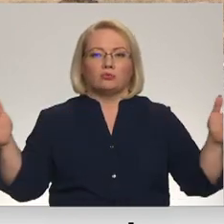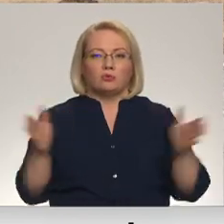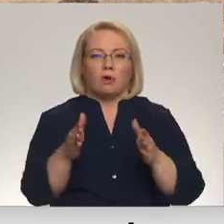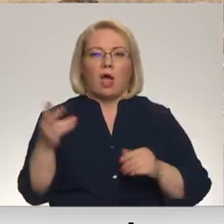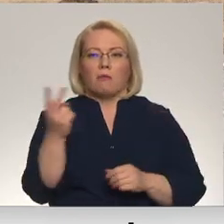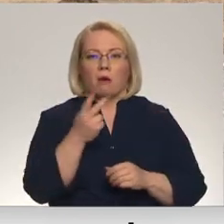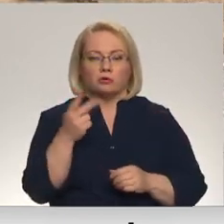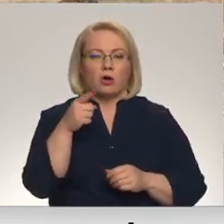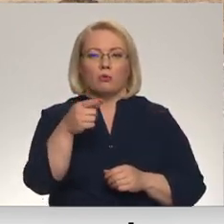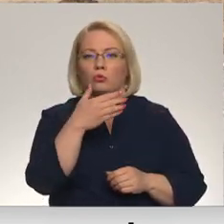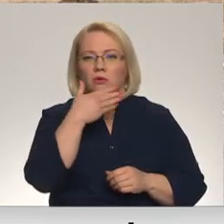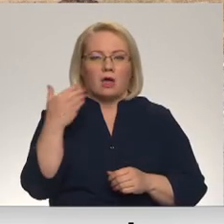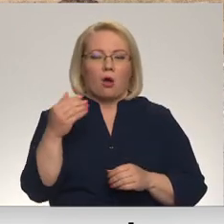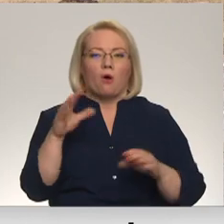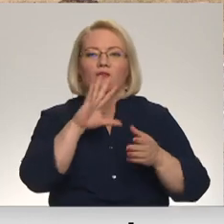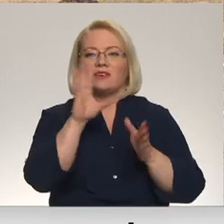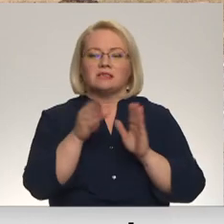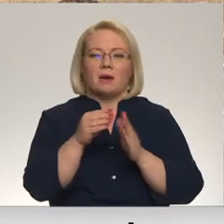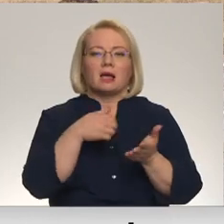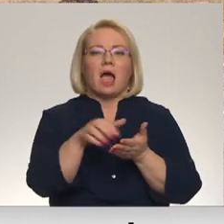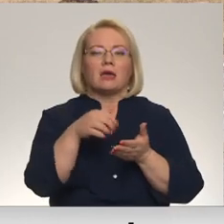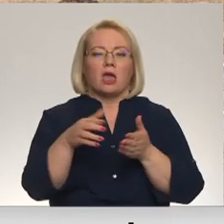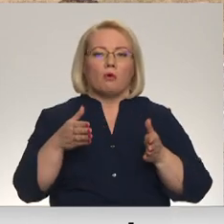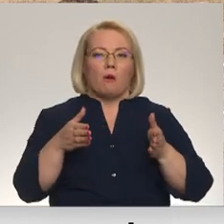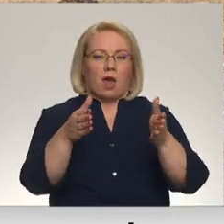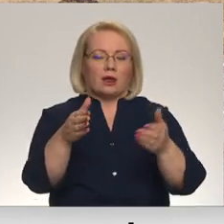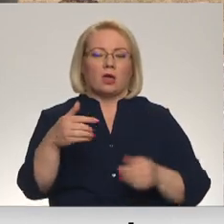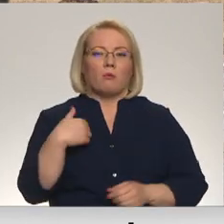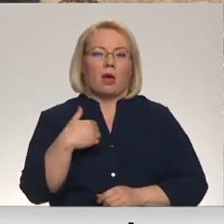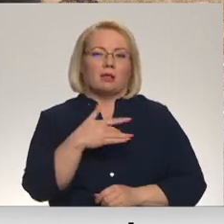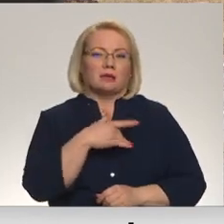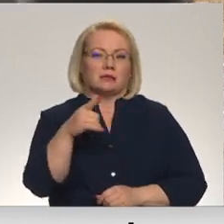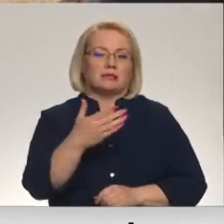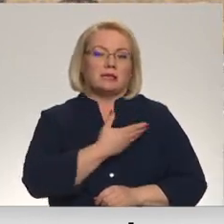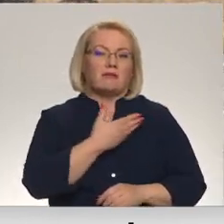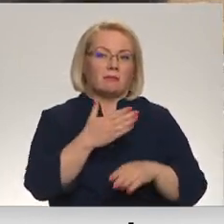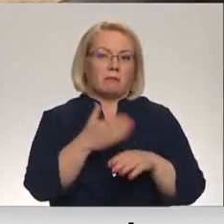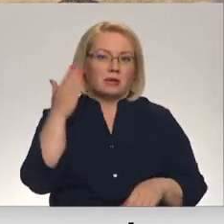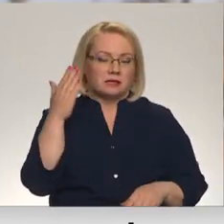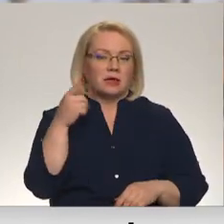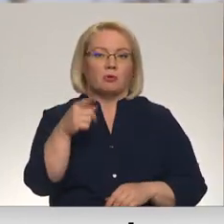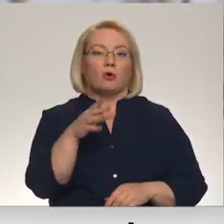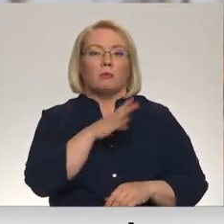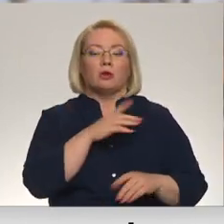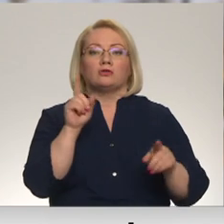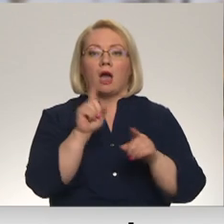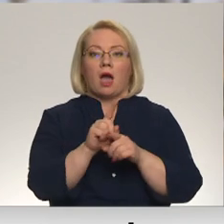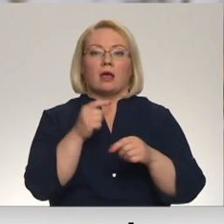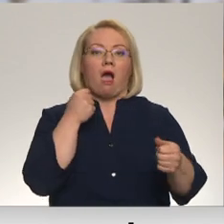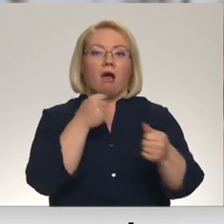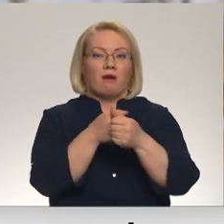un tur nav vispār gājēji pārējs, kas ir, manuprāt, dzīvībai bīstami. Tur bijušas arī